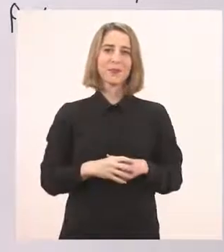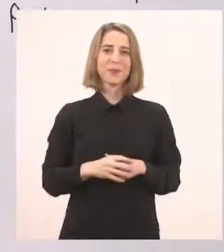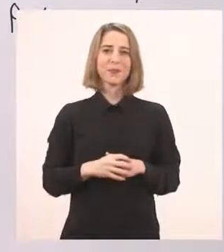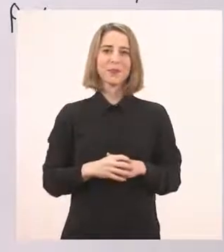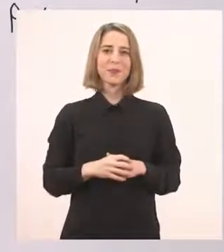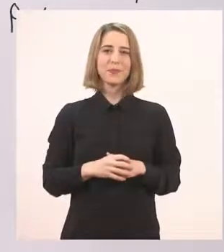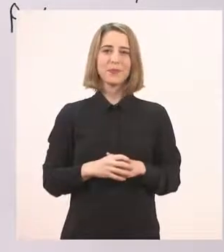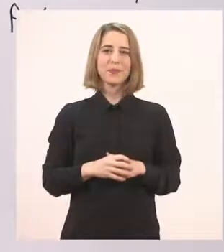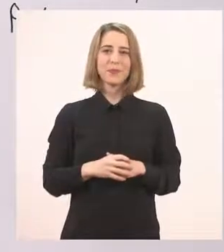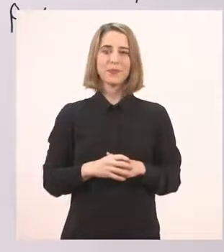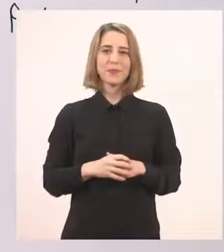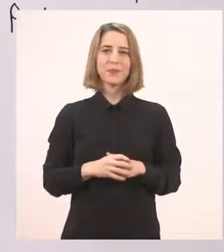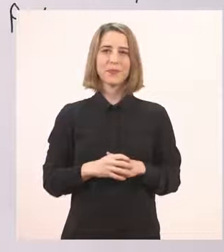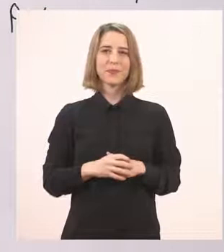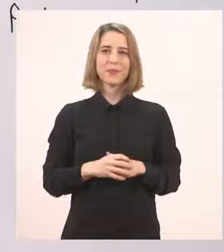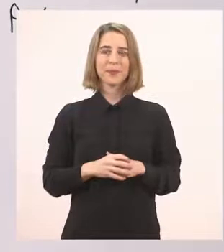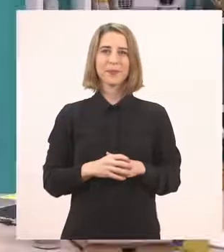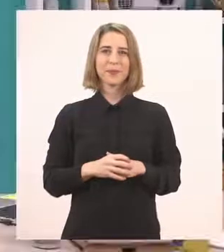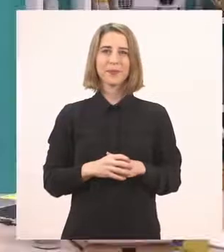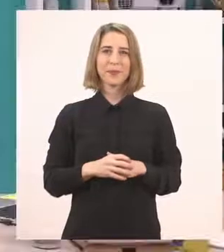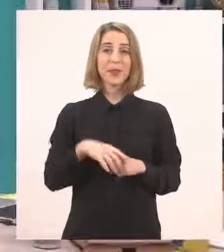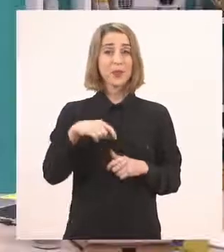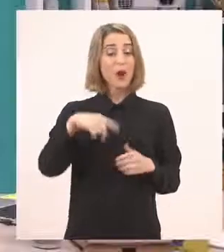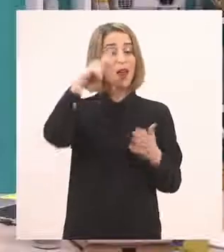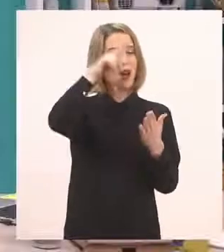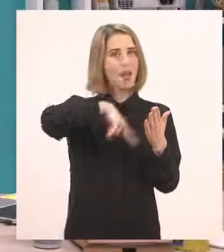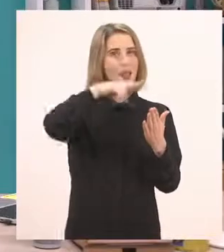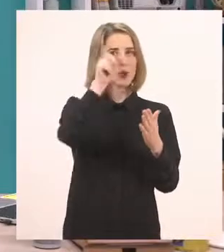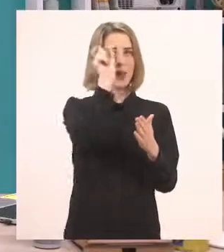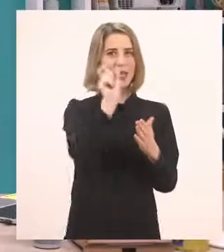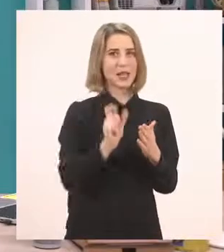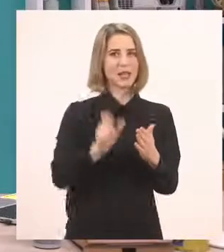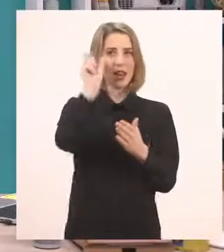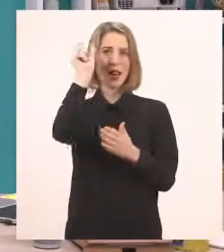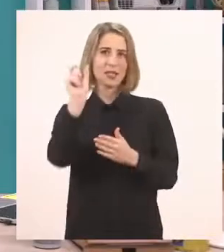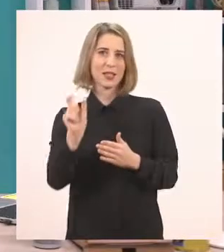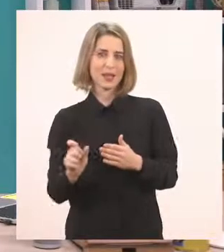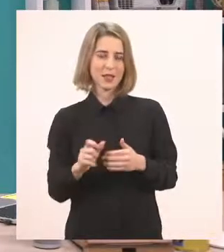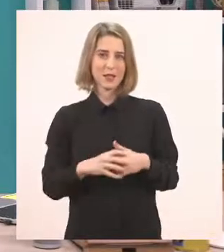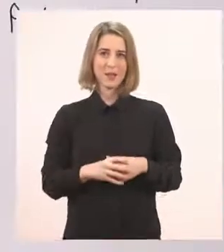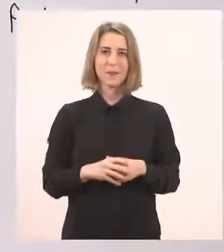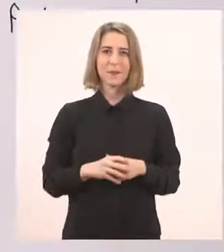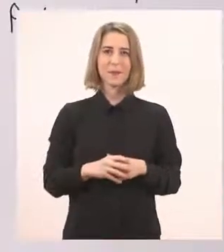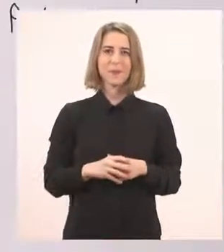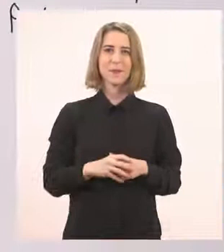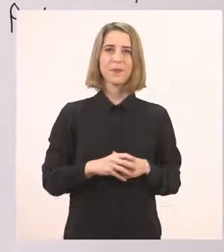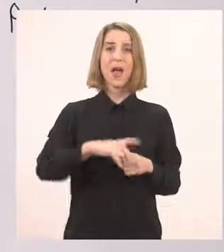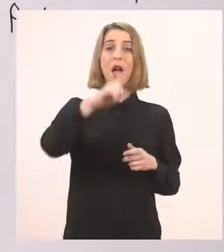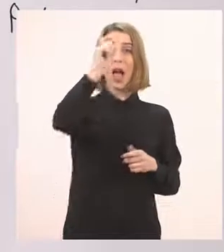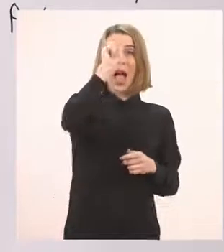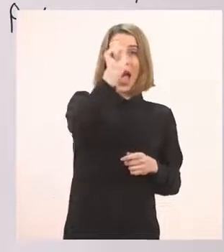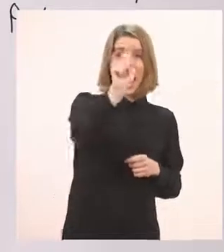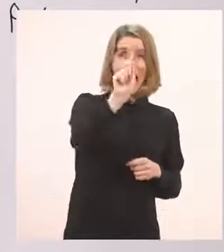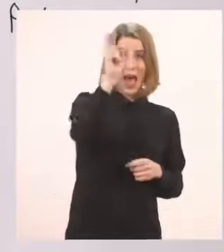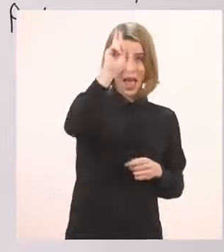Το κυκλώνουμε. Πάμε να τις διαβάσουμε μαζί μια στιγμή τις λέξουλες αυτές. Ο άρης.